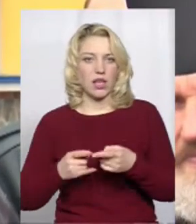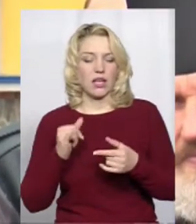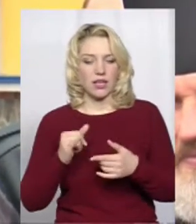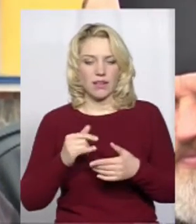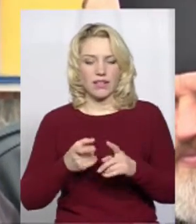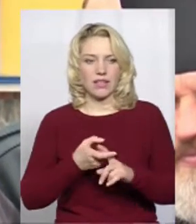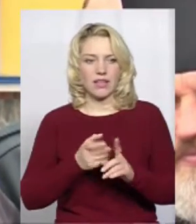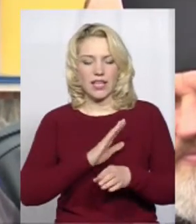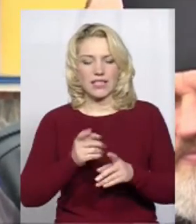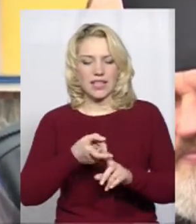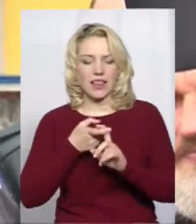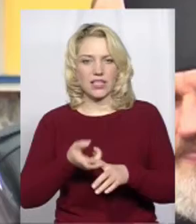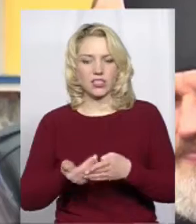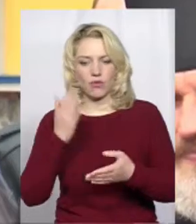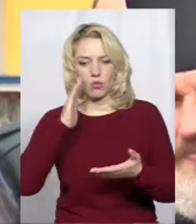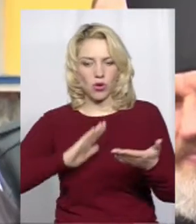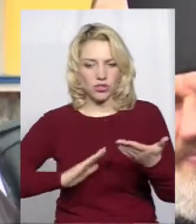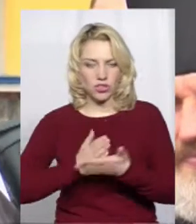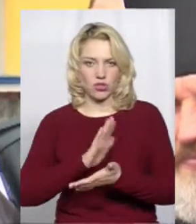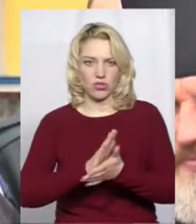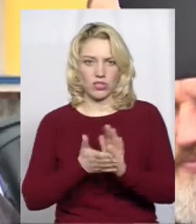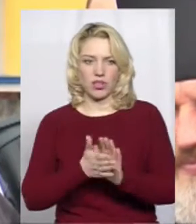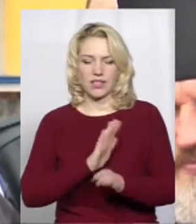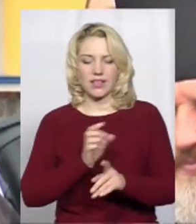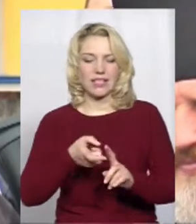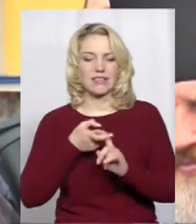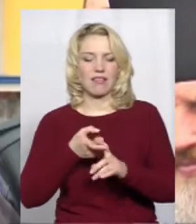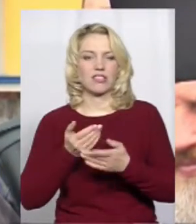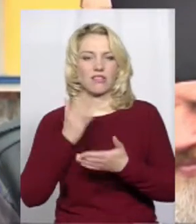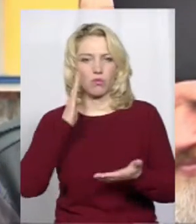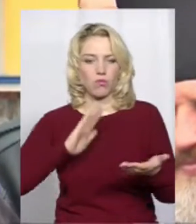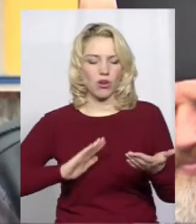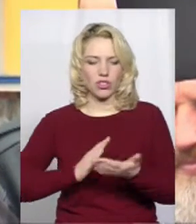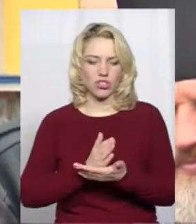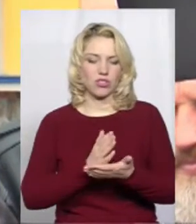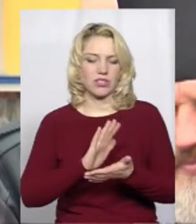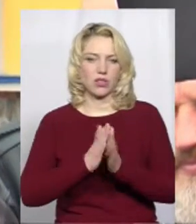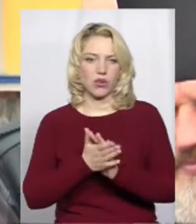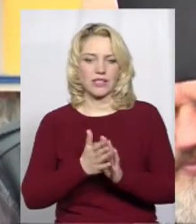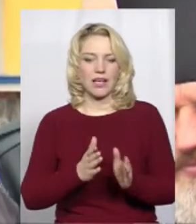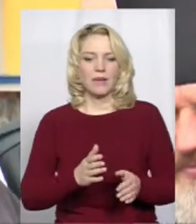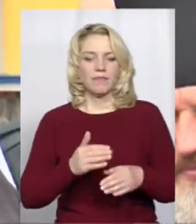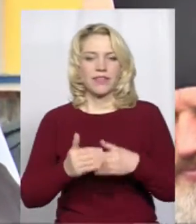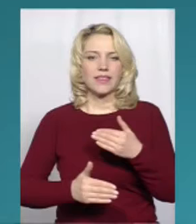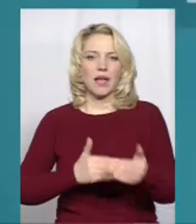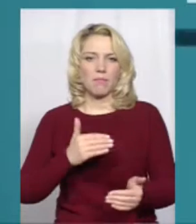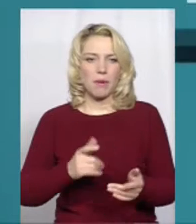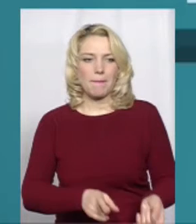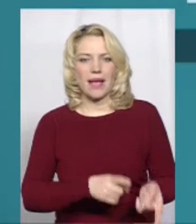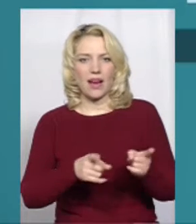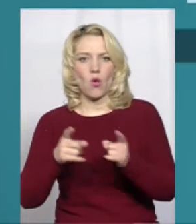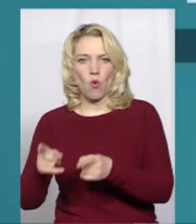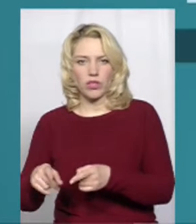ситуації. І не залежить від політичної ситуації також і темпи переходів парафій до нашої єдиної церкви.